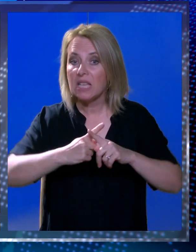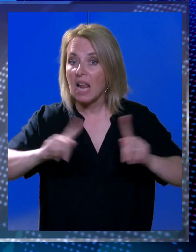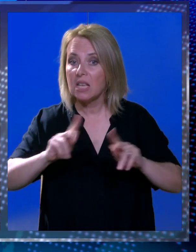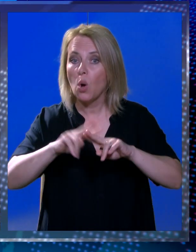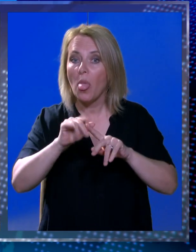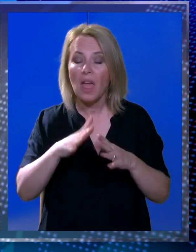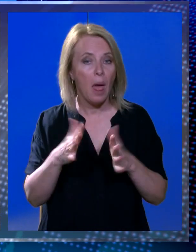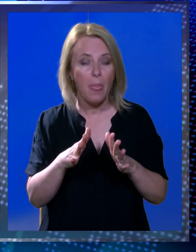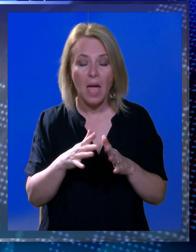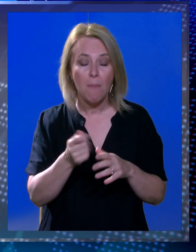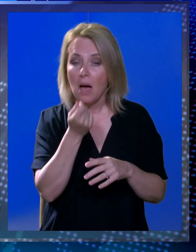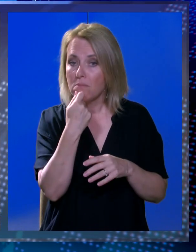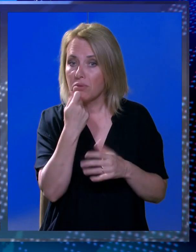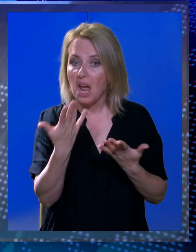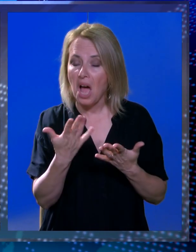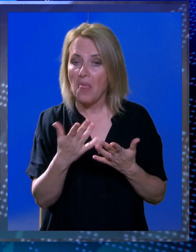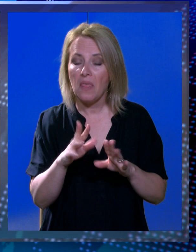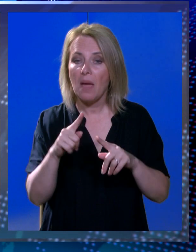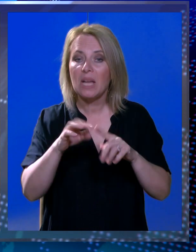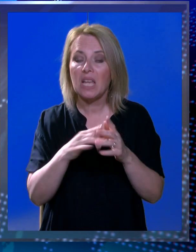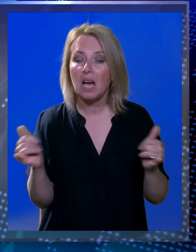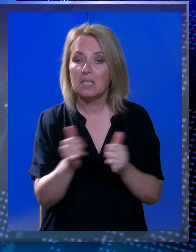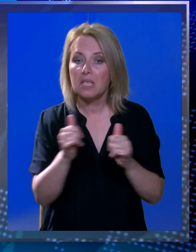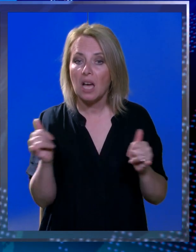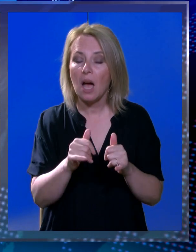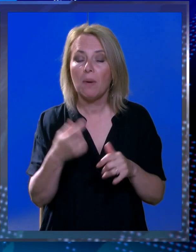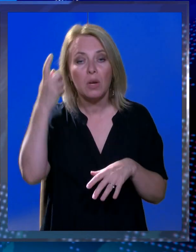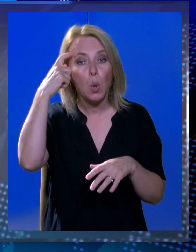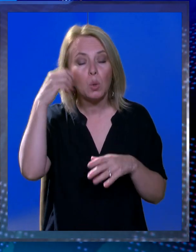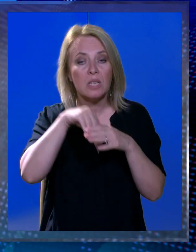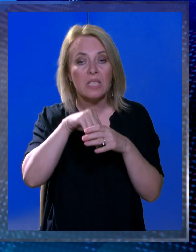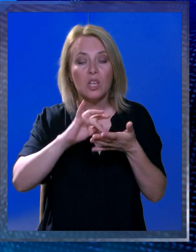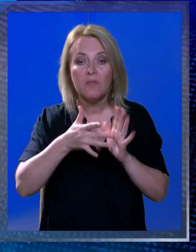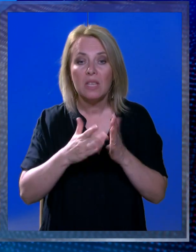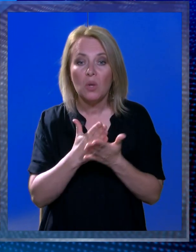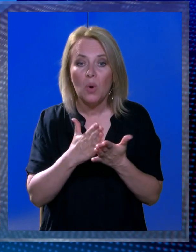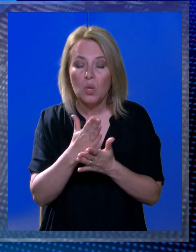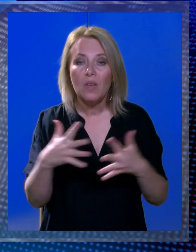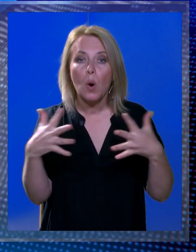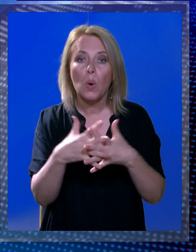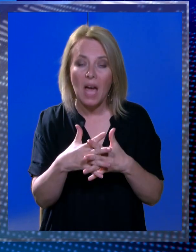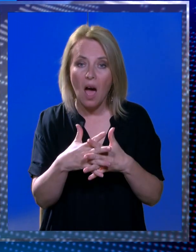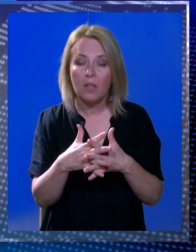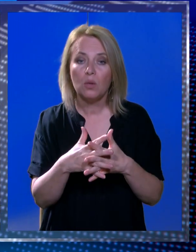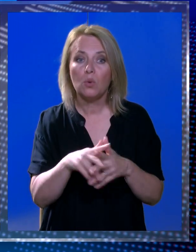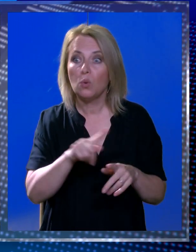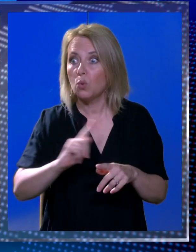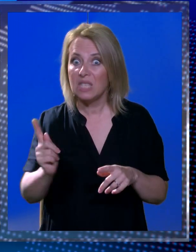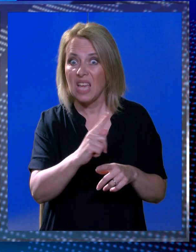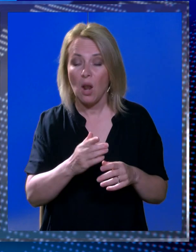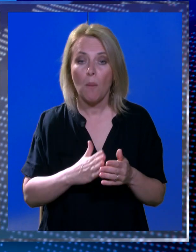večere, nema ni bazene, ni terace, ni zabavni, ni kulturni sadržaj. Sve se to odvija u gradu,